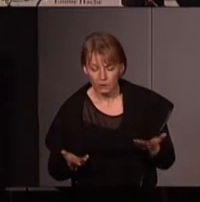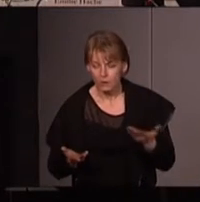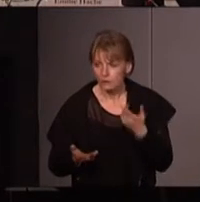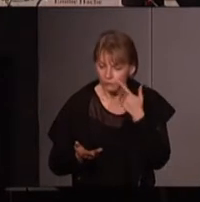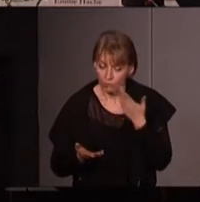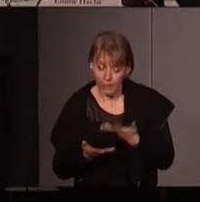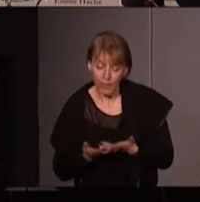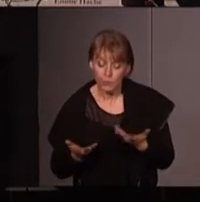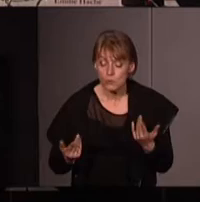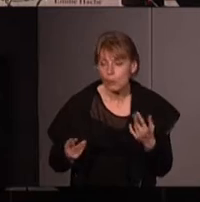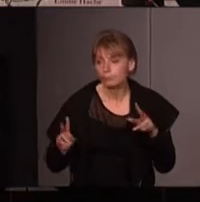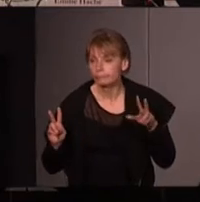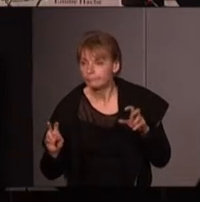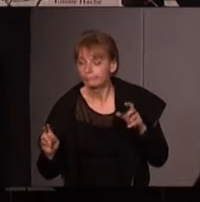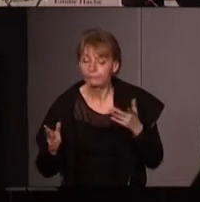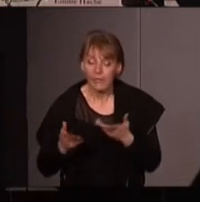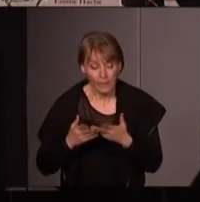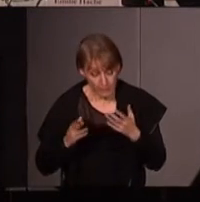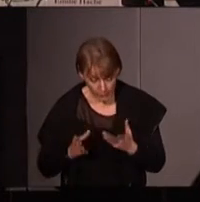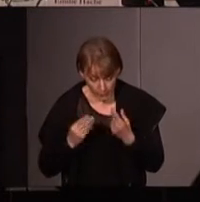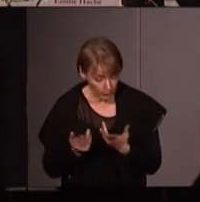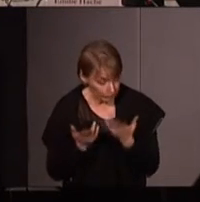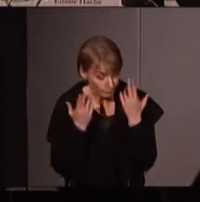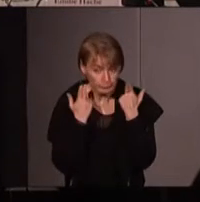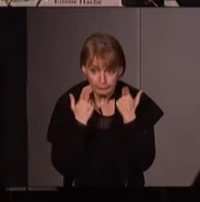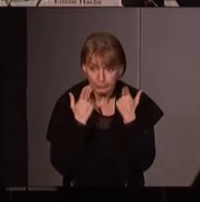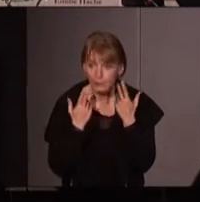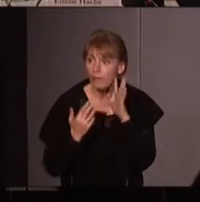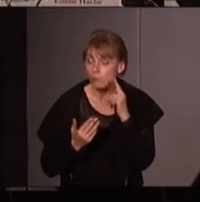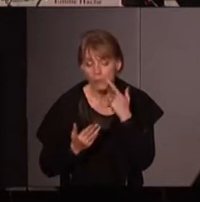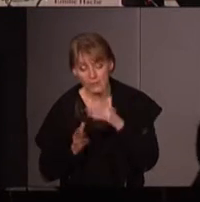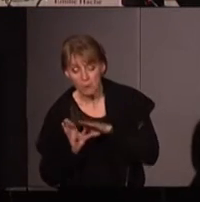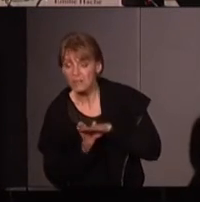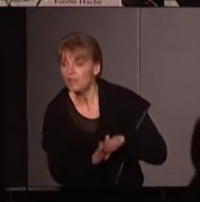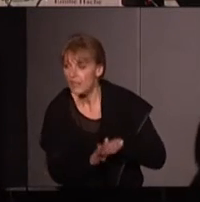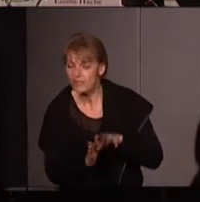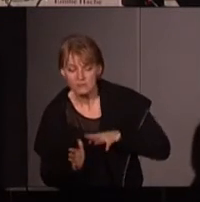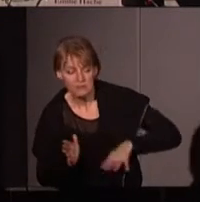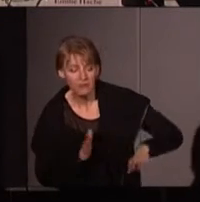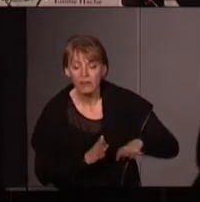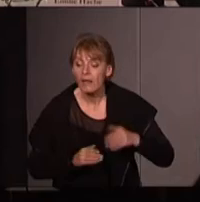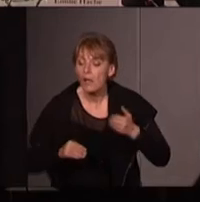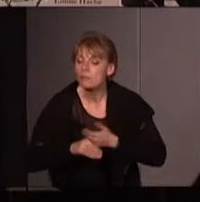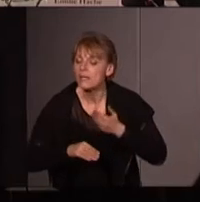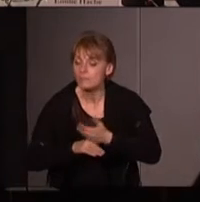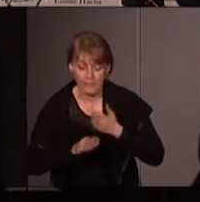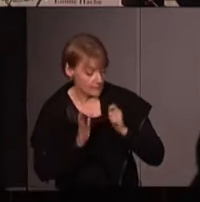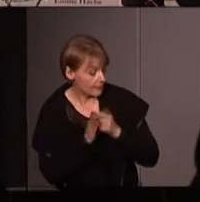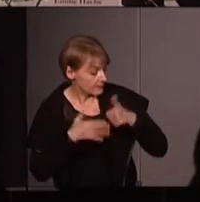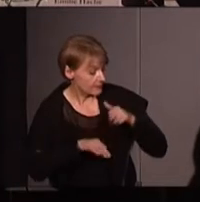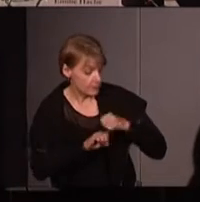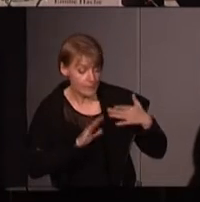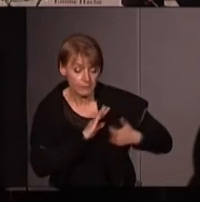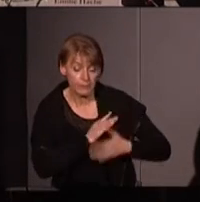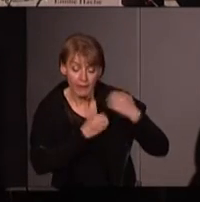pacifisation enfin donc quand on nous a rendu passifs les laisser pour compte de tout ce qui s'est passé à partir du 16e